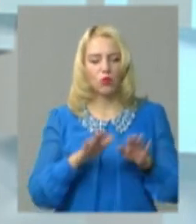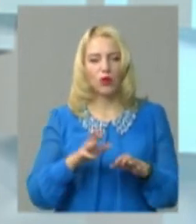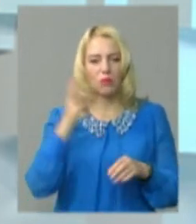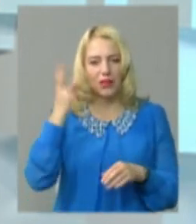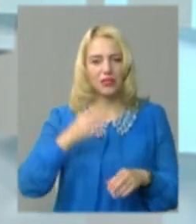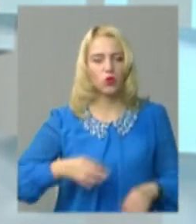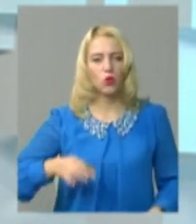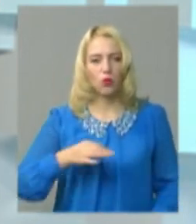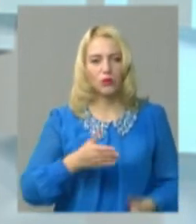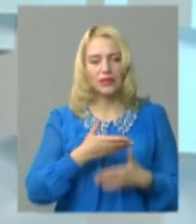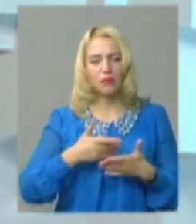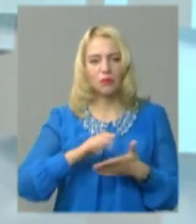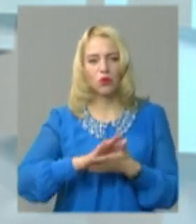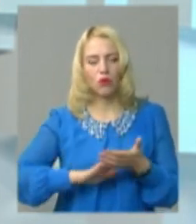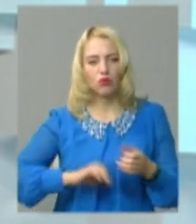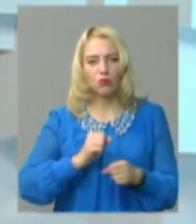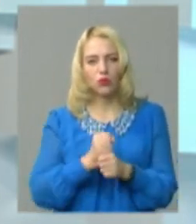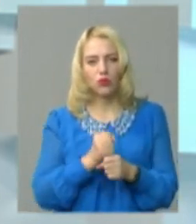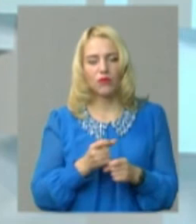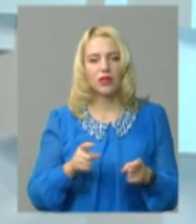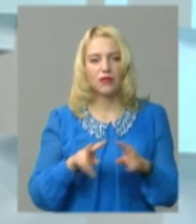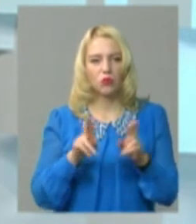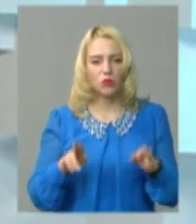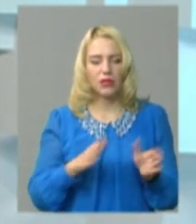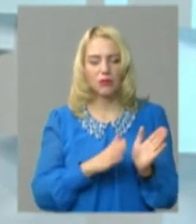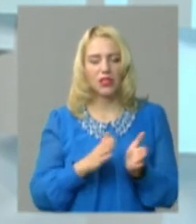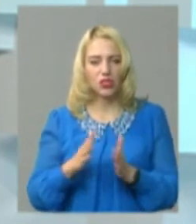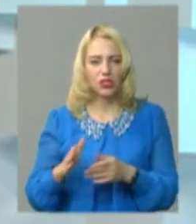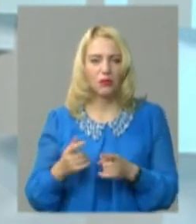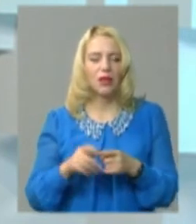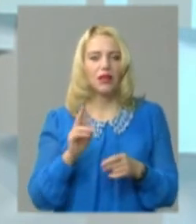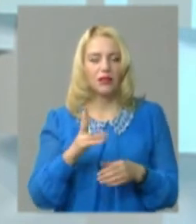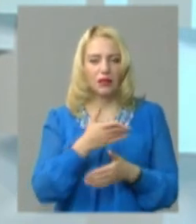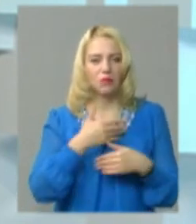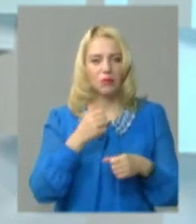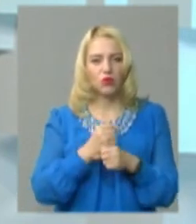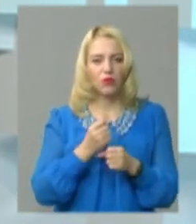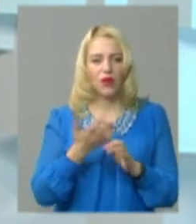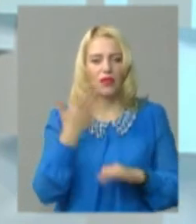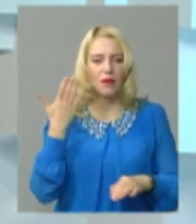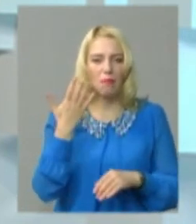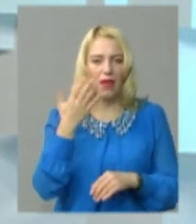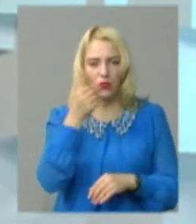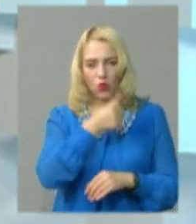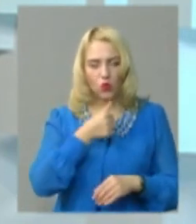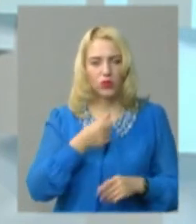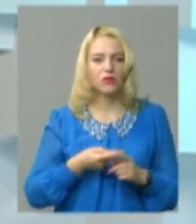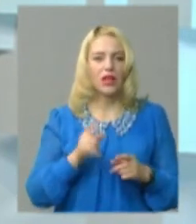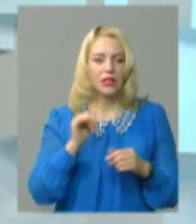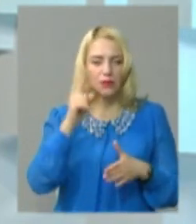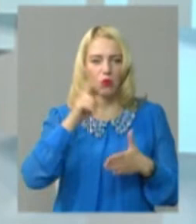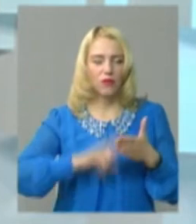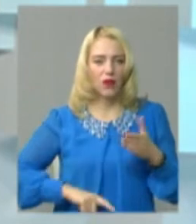Хмельницької області. Ми продовжуємо працювати в тому ж ритмі і режимі, в якому ми працювали ці всі п'ять років і